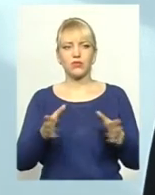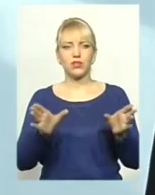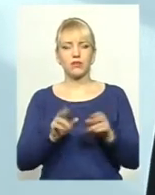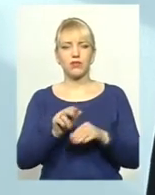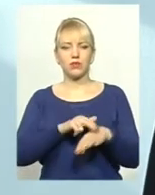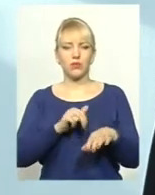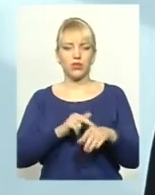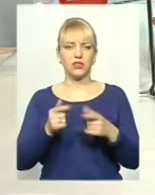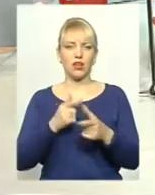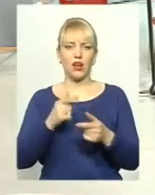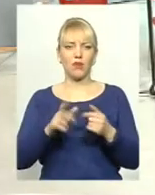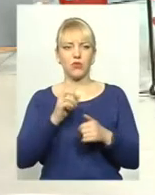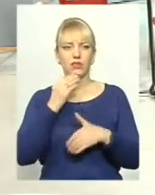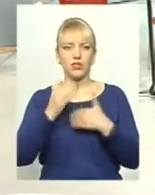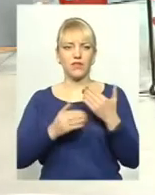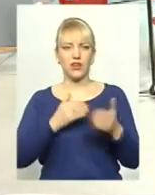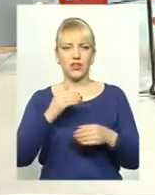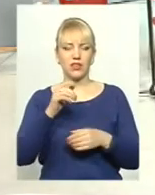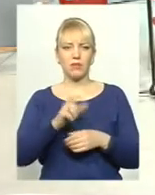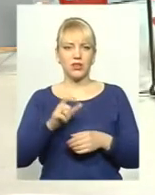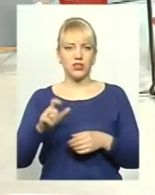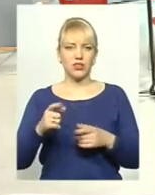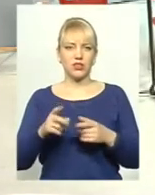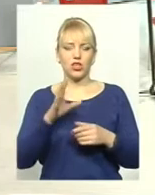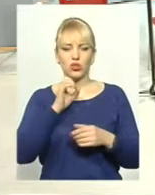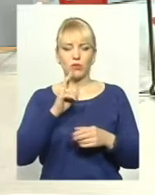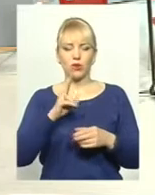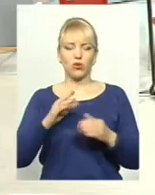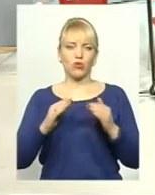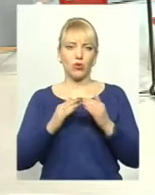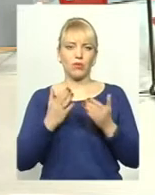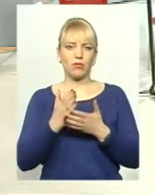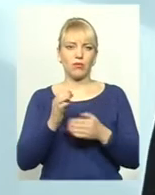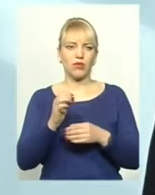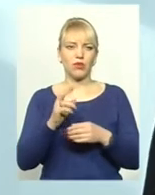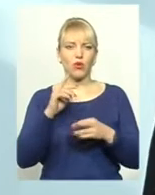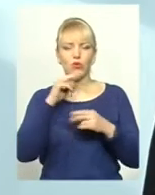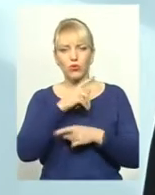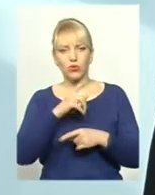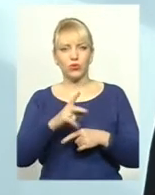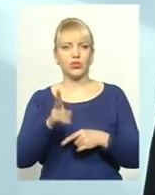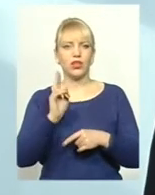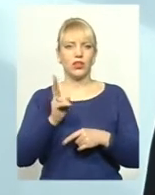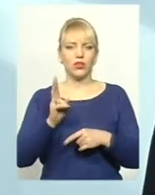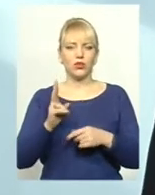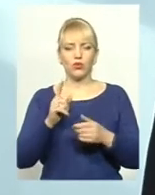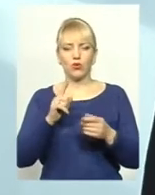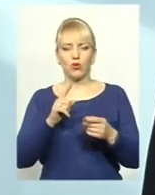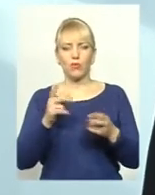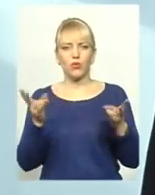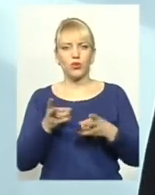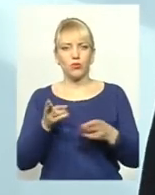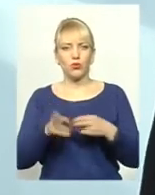поліцією, або за зверненням мешканців собак, яких збила машина, чи утруєні собаки, або які потребують якоїсь оперативного втручання.